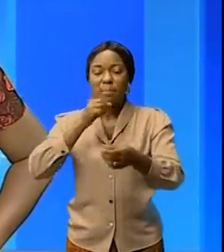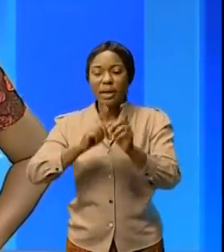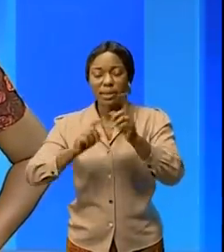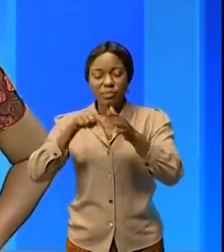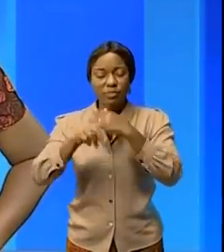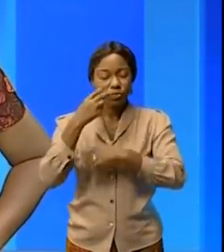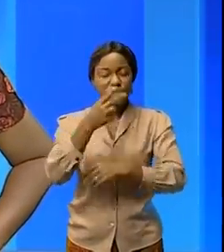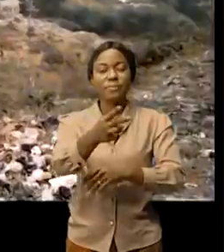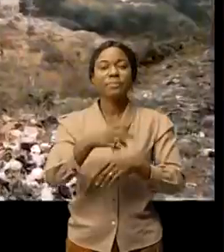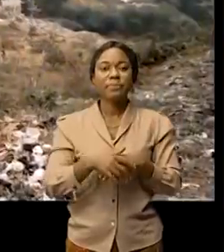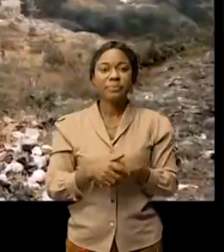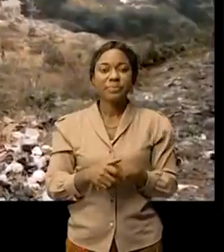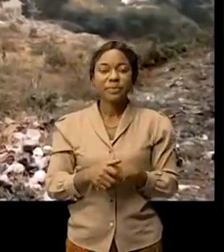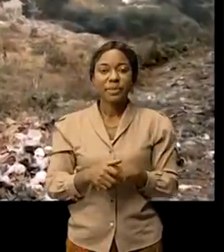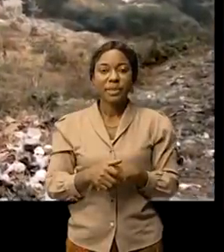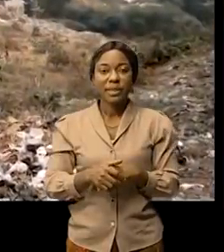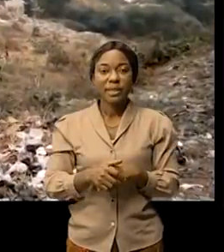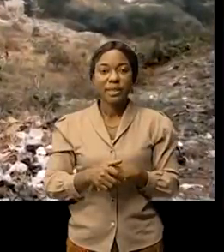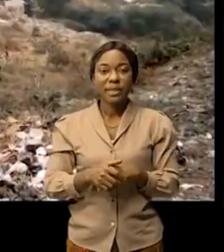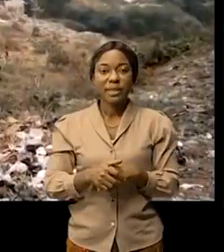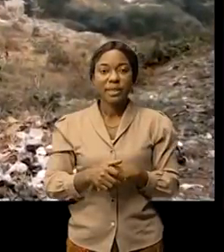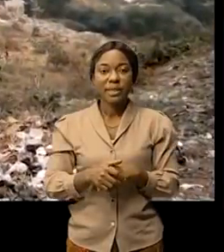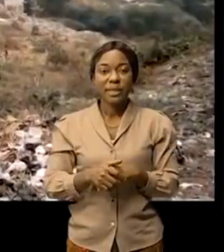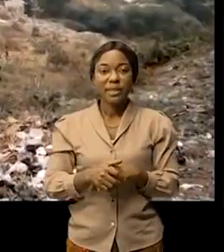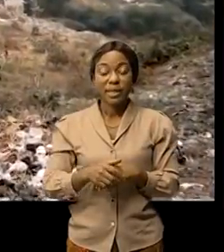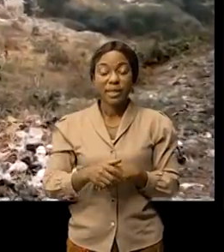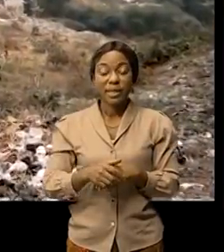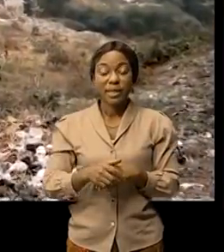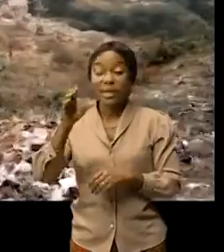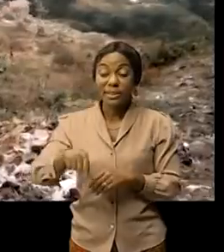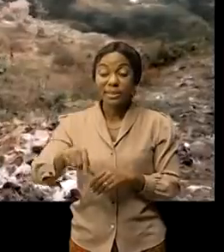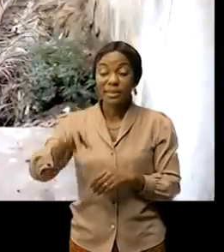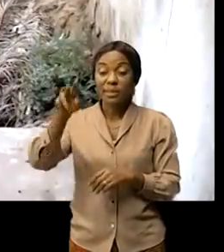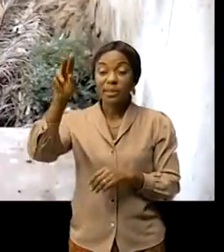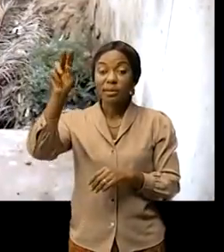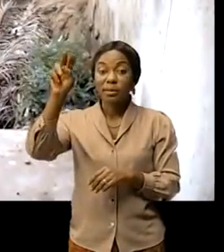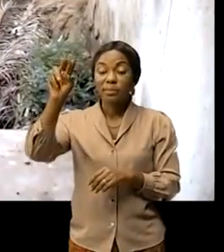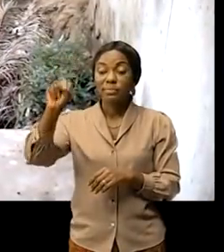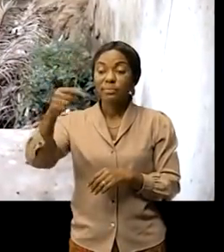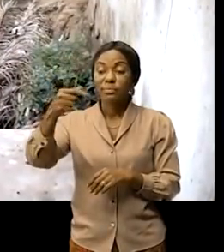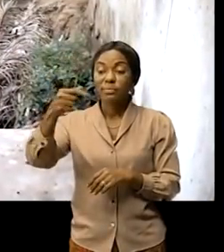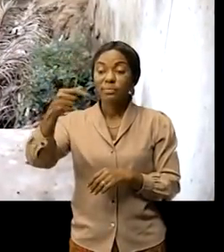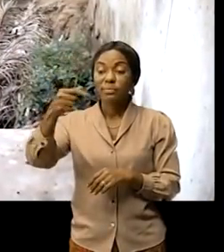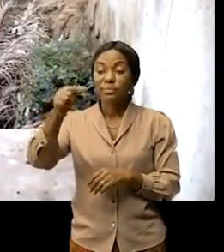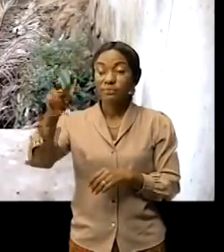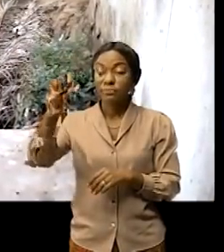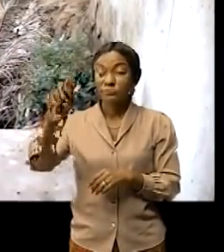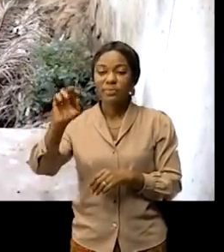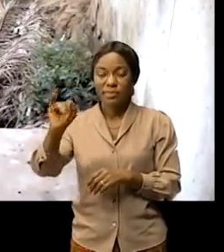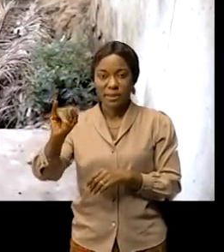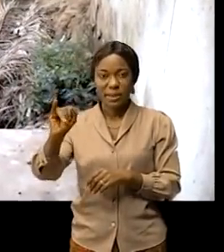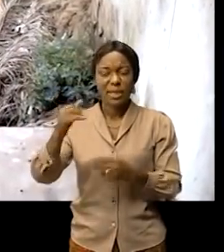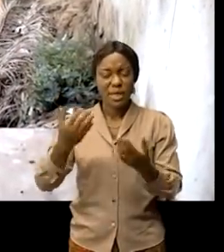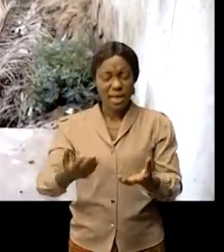reportages le quartier Ngafani dans la commune de Selembao est en danger suite à une érosion des pluies